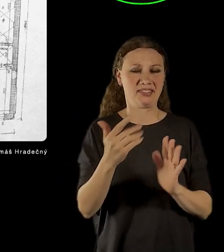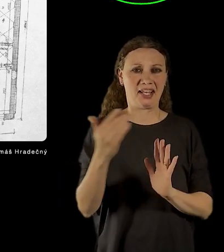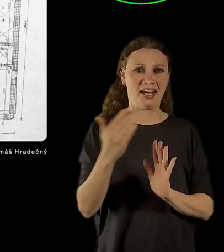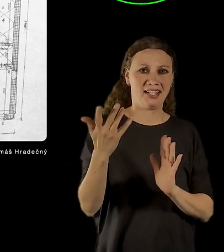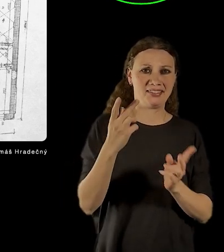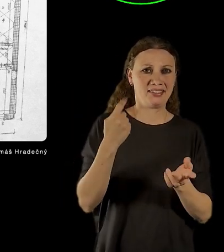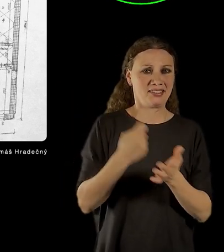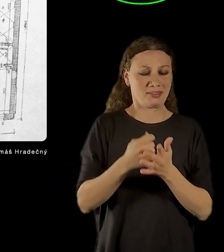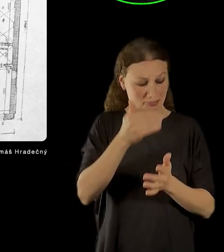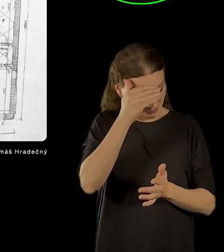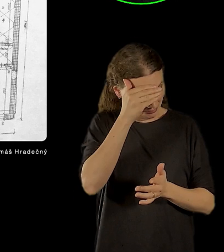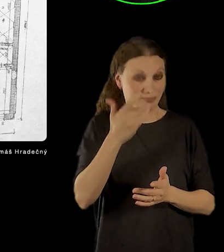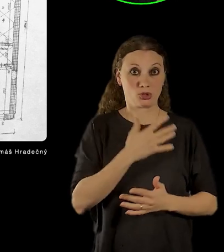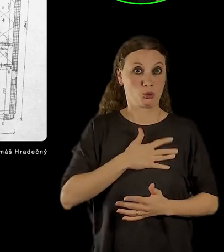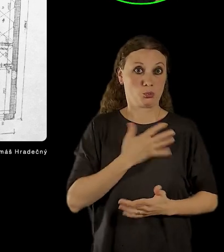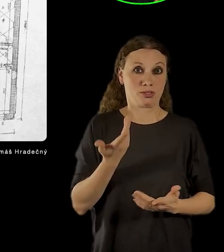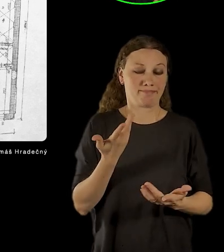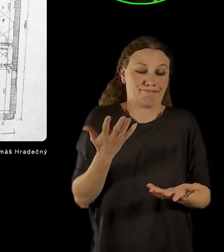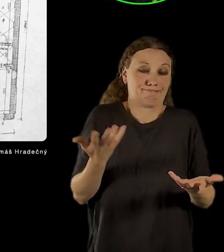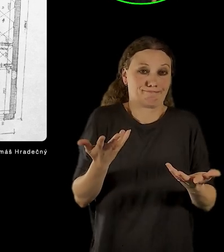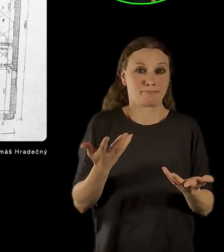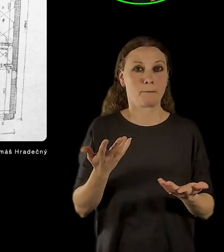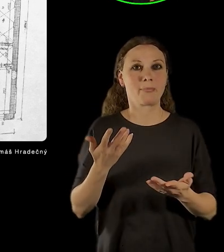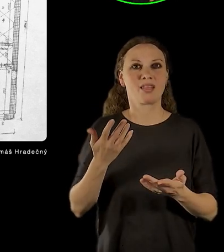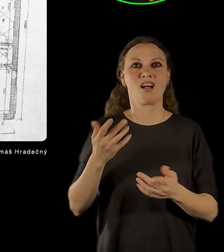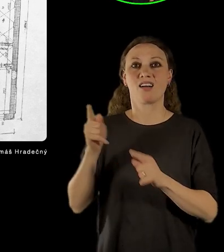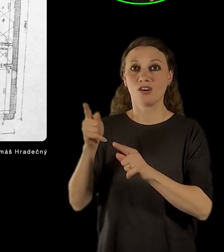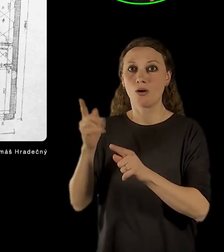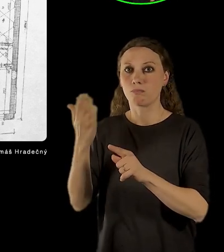tak ty prvky byly často provedeny